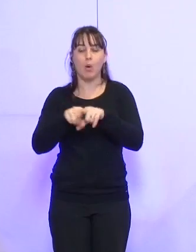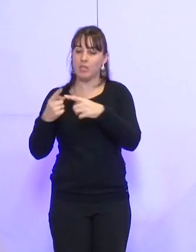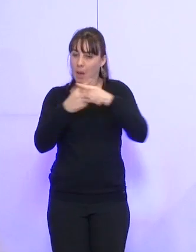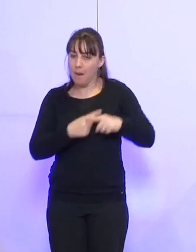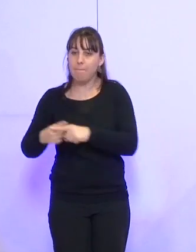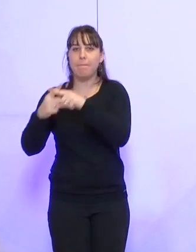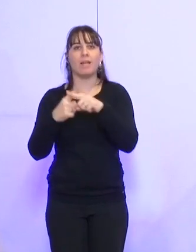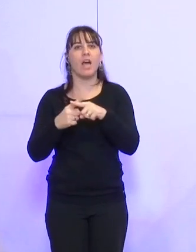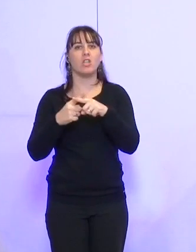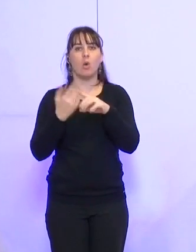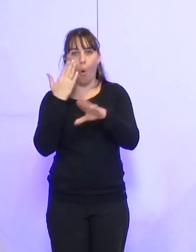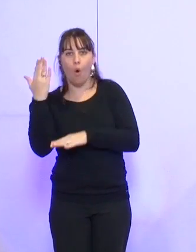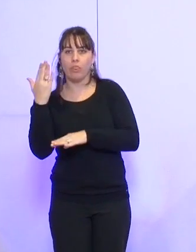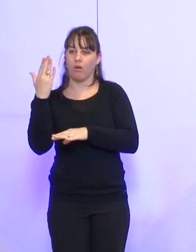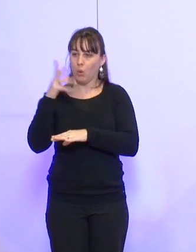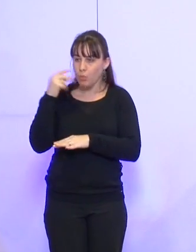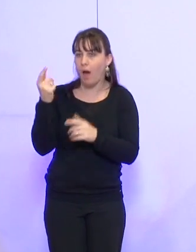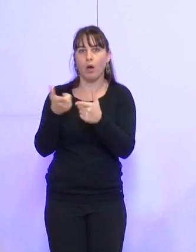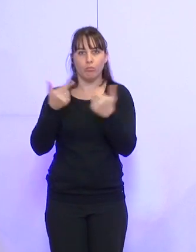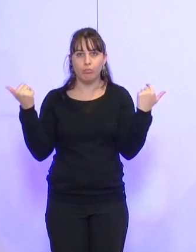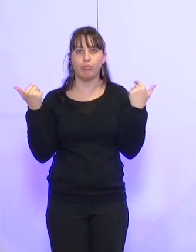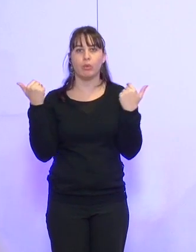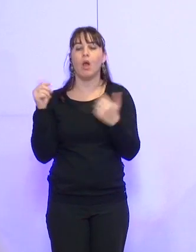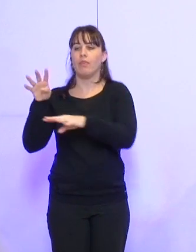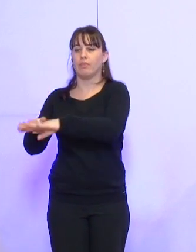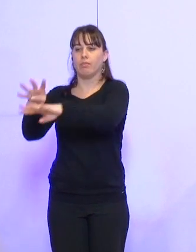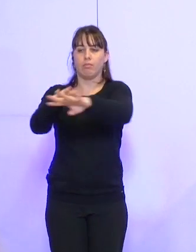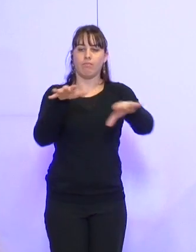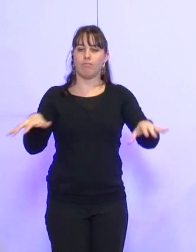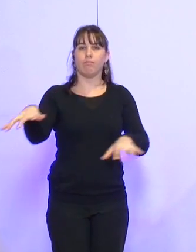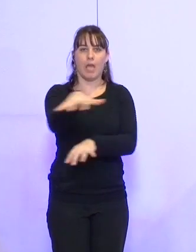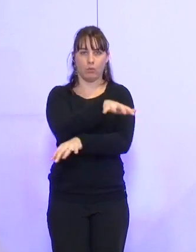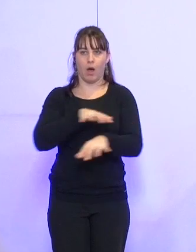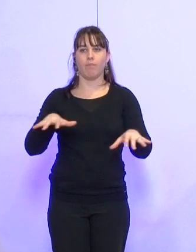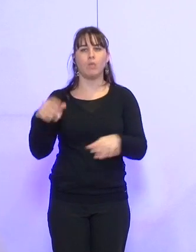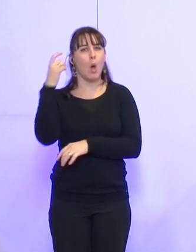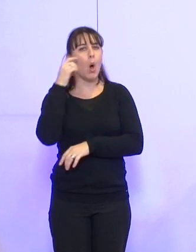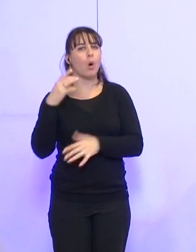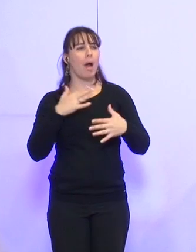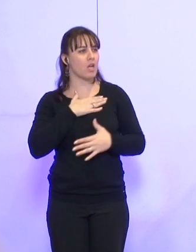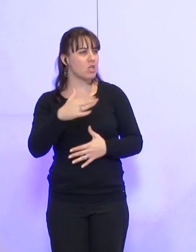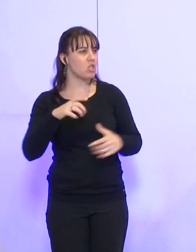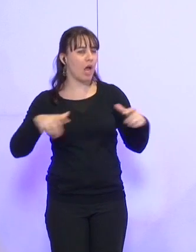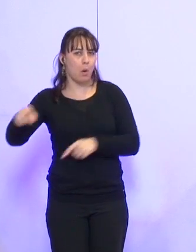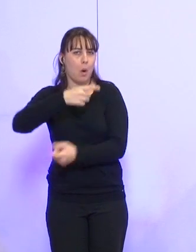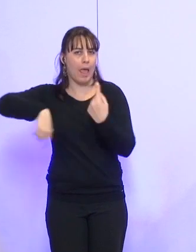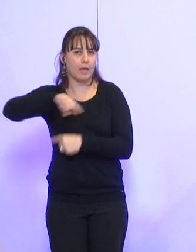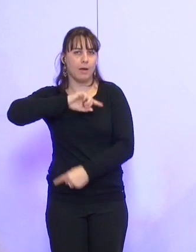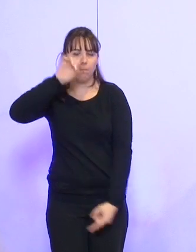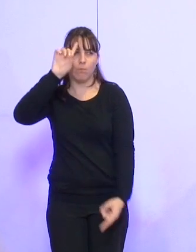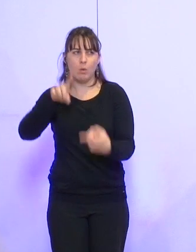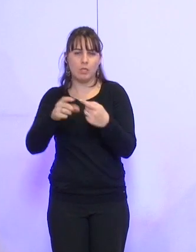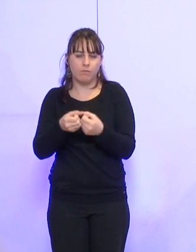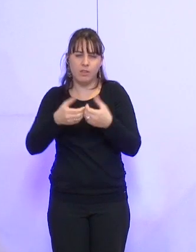réinvesties sur les territoires. Comme vous pouvez le constater, chers collègues, il y a dans ce domaine un potentiel à considérer et à